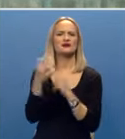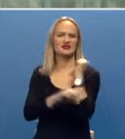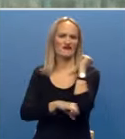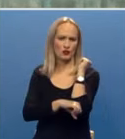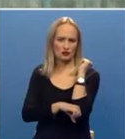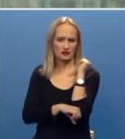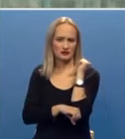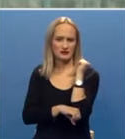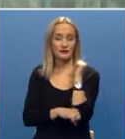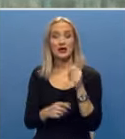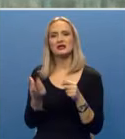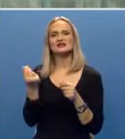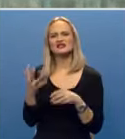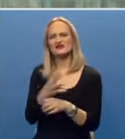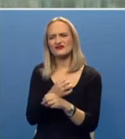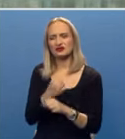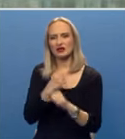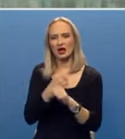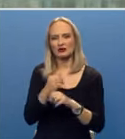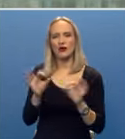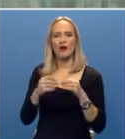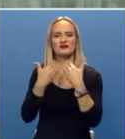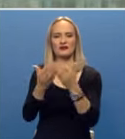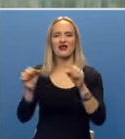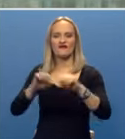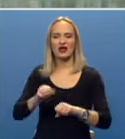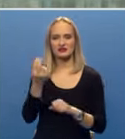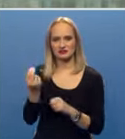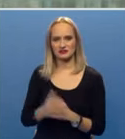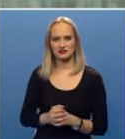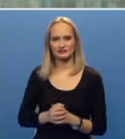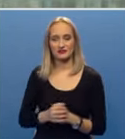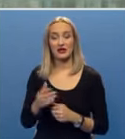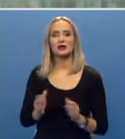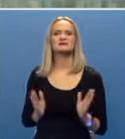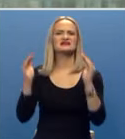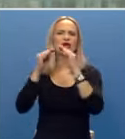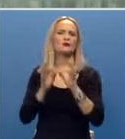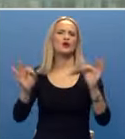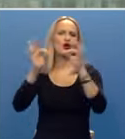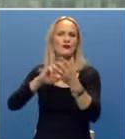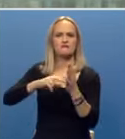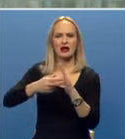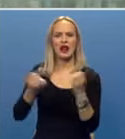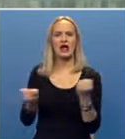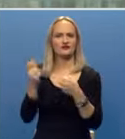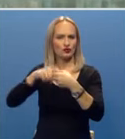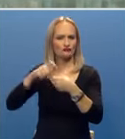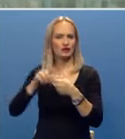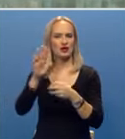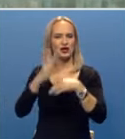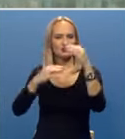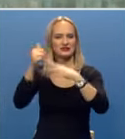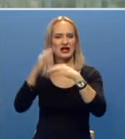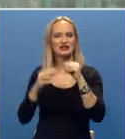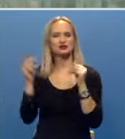fakulteta. Sredstva za završetak radova obezbijedila je vlada Srpske. Zgradu su projektovali i aktivno učestvovali u njenoj